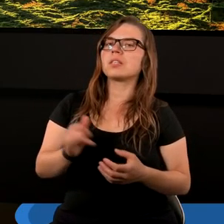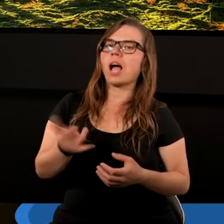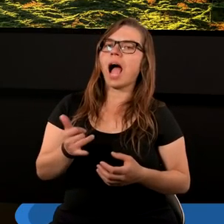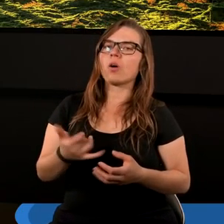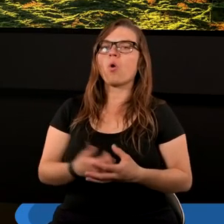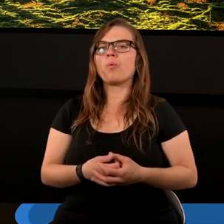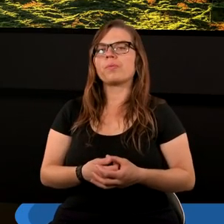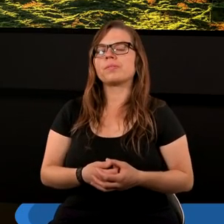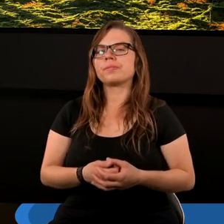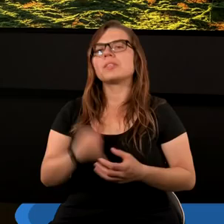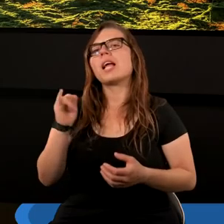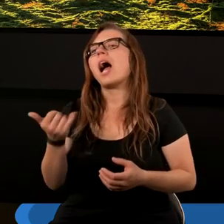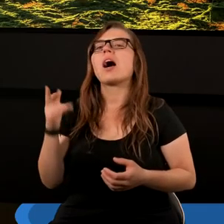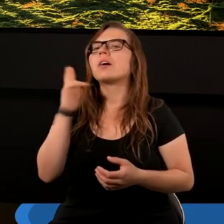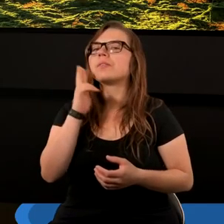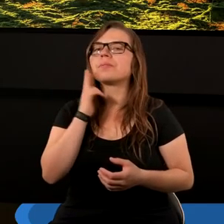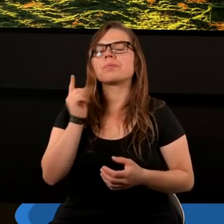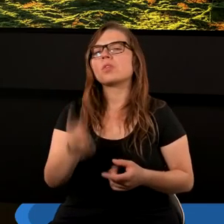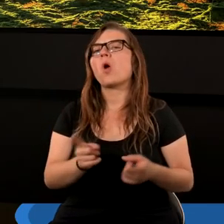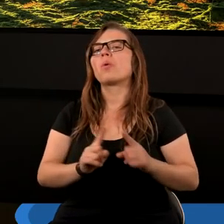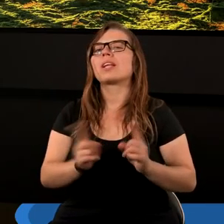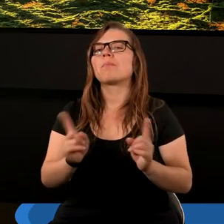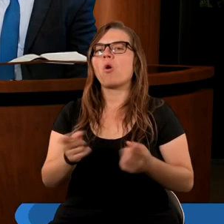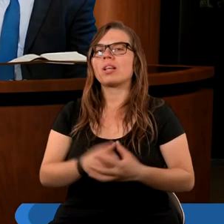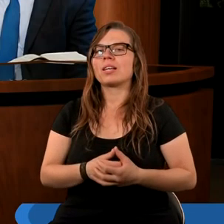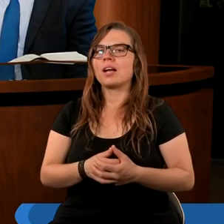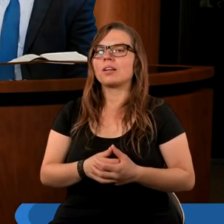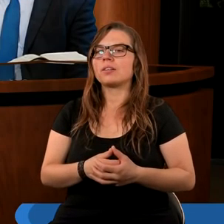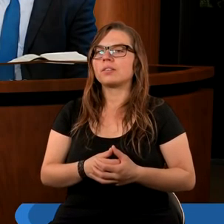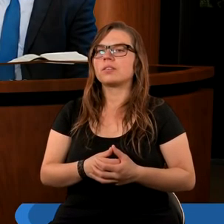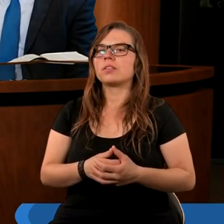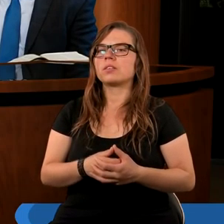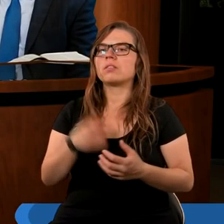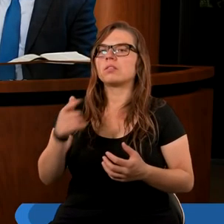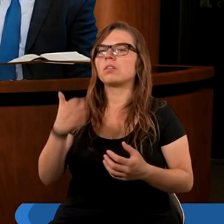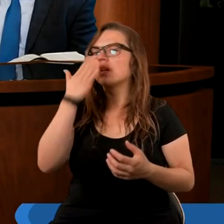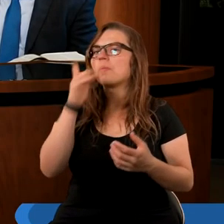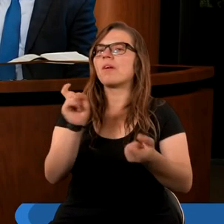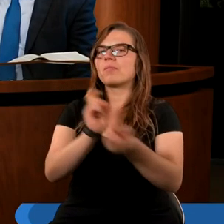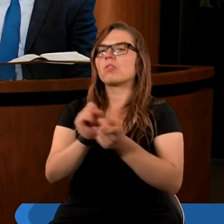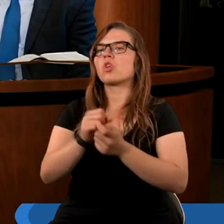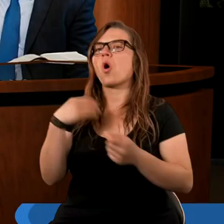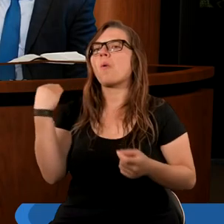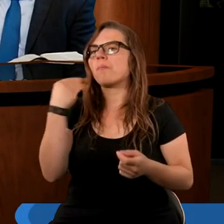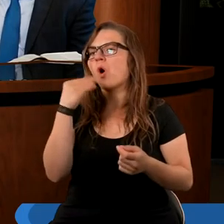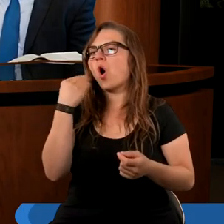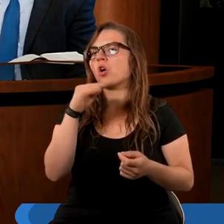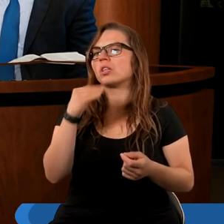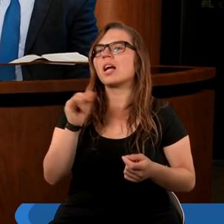Jak rozumiemy tą symbolikę? To jest chyba w przeciwieństwie do morza.